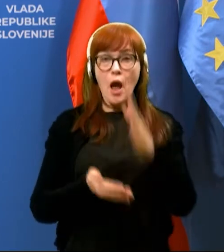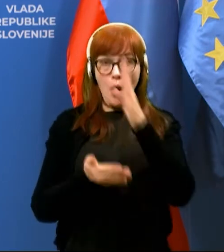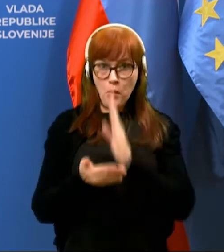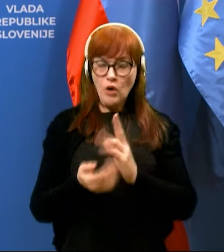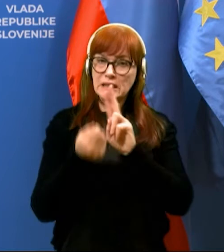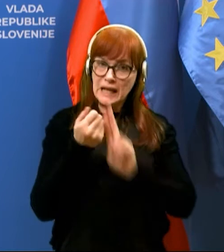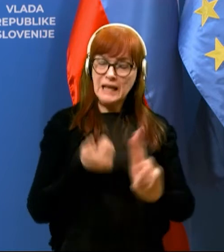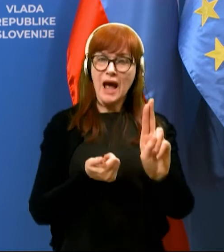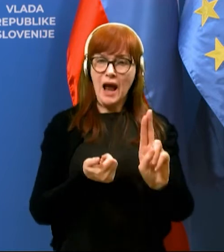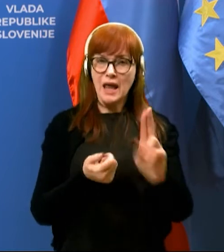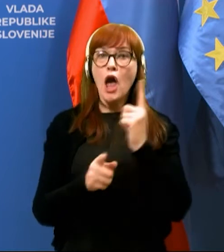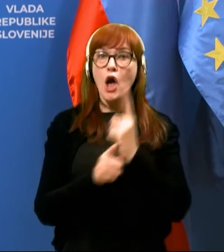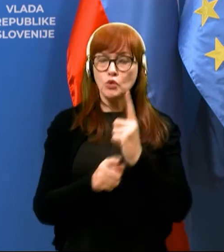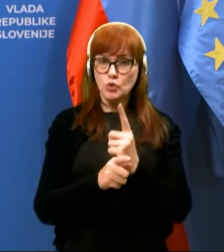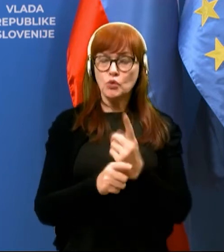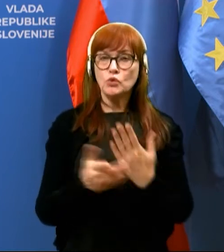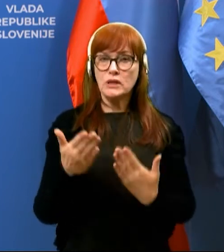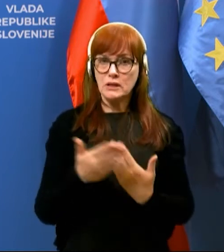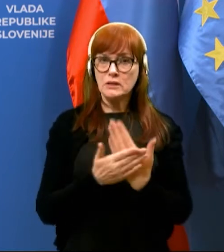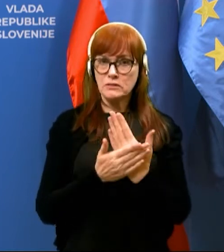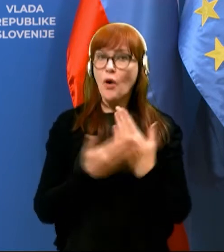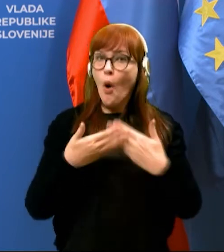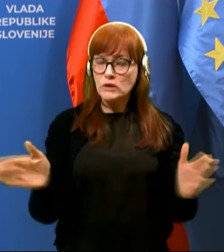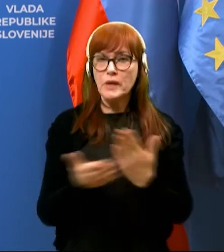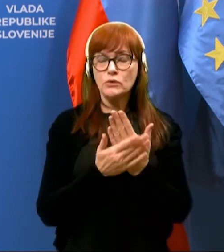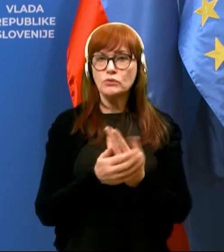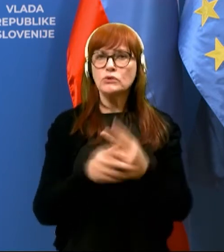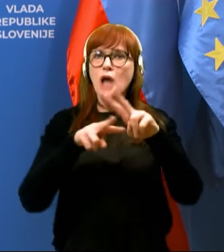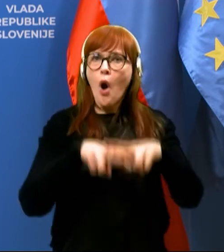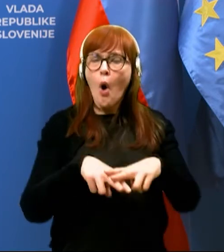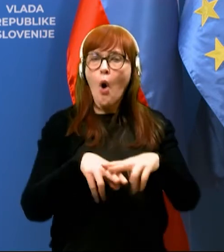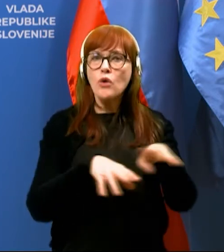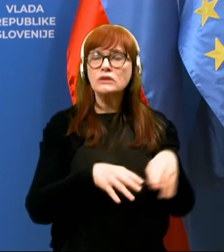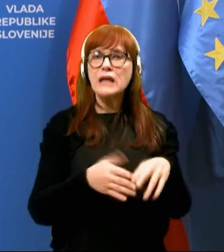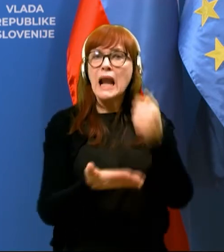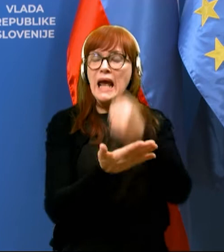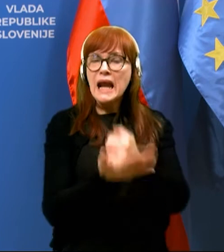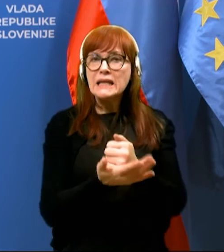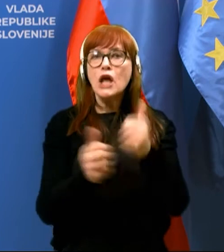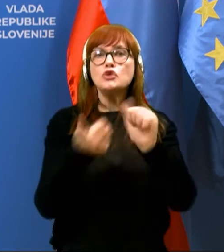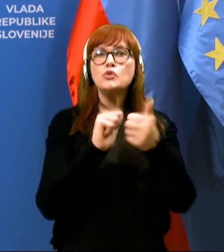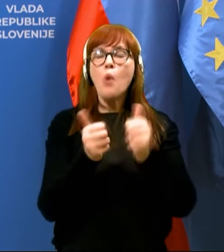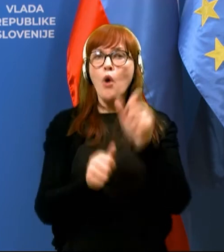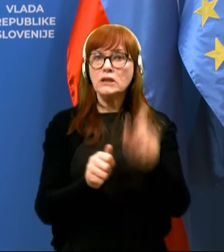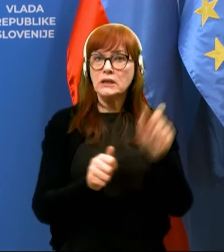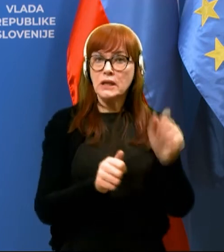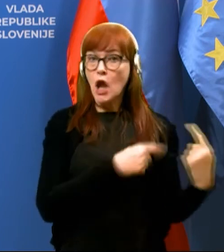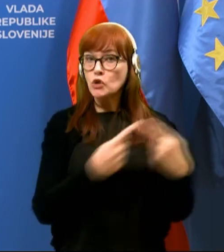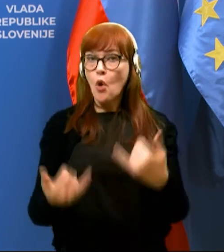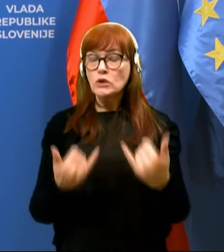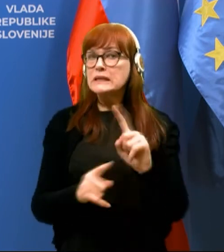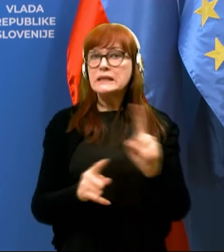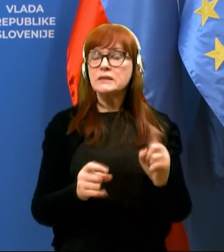ponedelka dalje, tudi za, torej se odpira tudi za preostale registrirane športnike, ki do sedaj niso bili